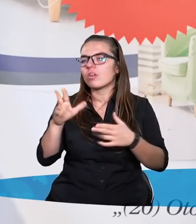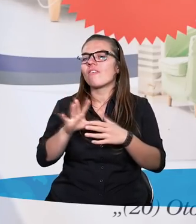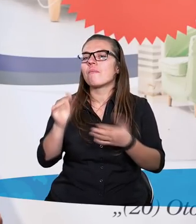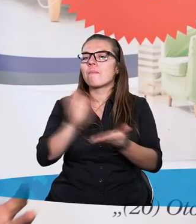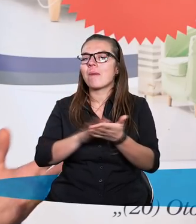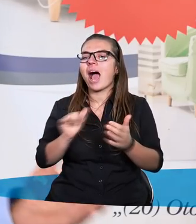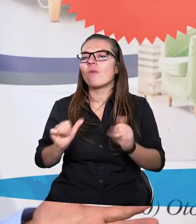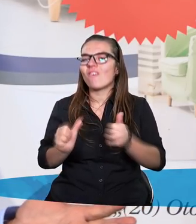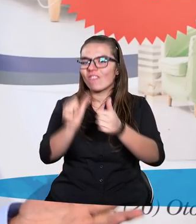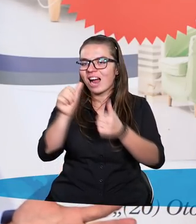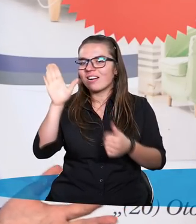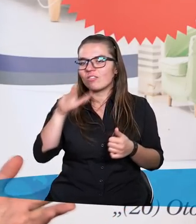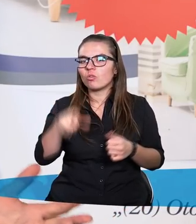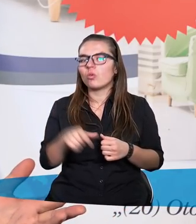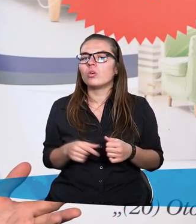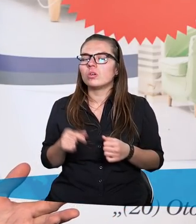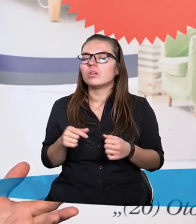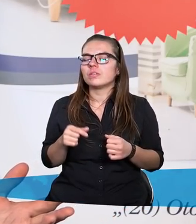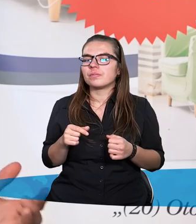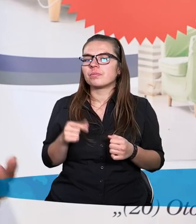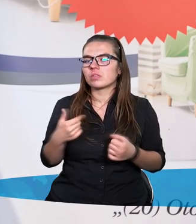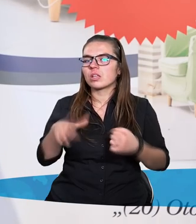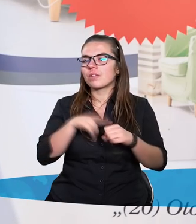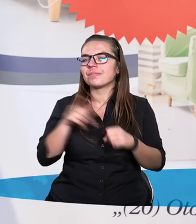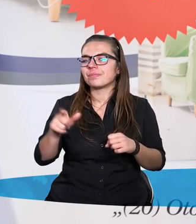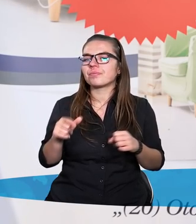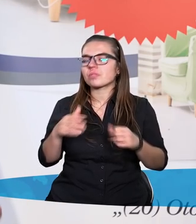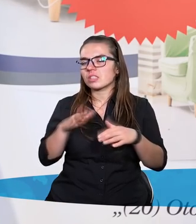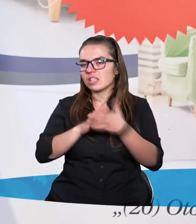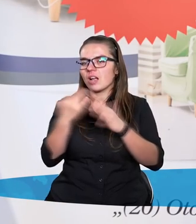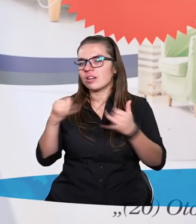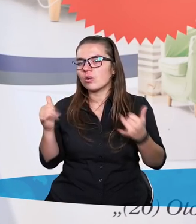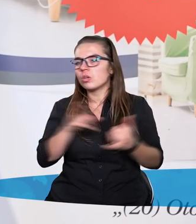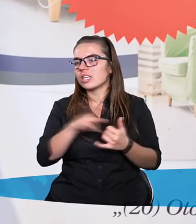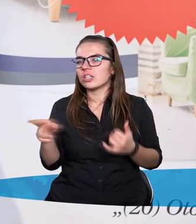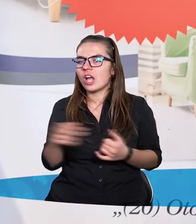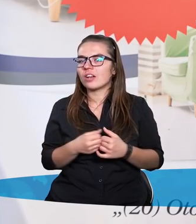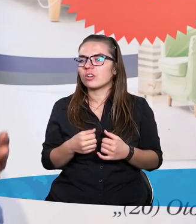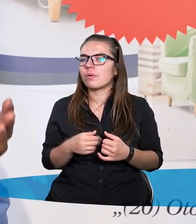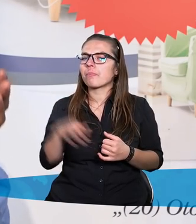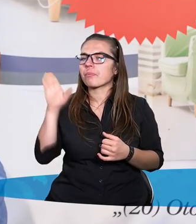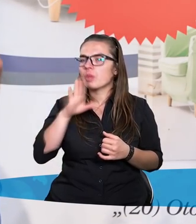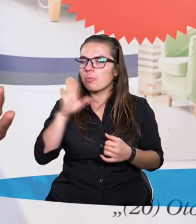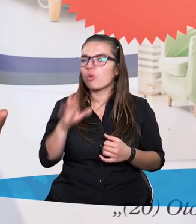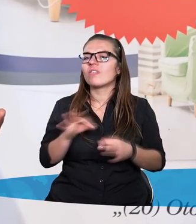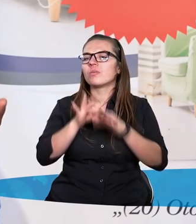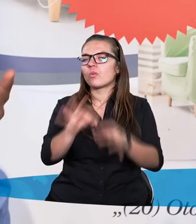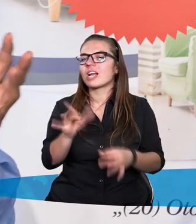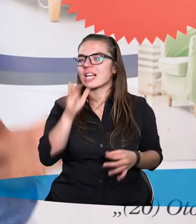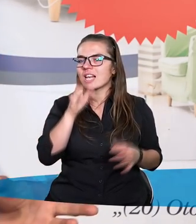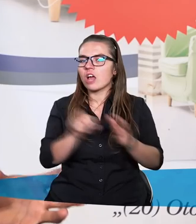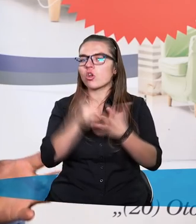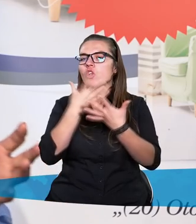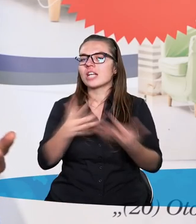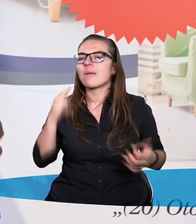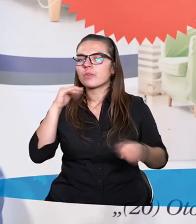bałwochwalstwu, że i to czytamy wprost w Starym Testamencie, na przykład składali dzieci w ofierze. Kiedy Pan Bóg wprowadza Izraelitów